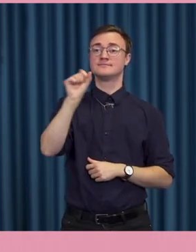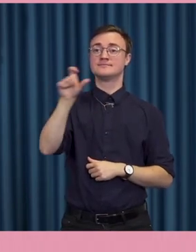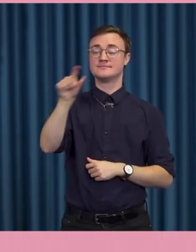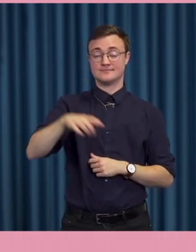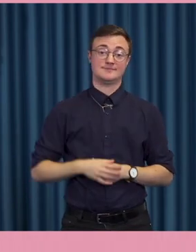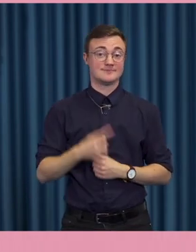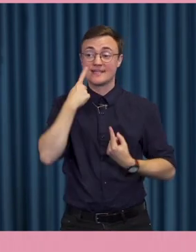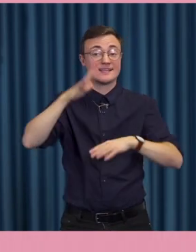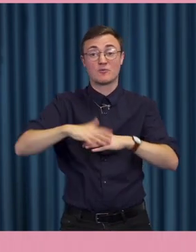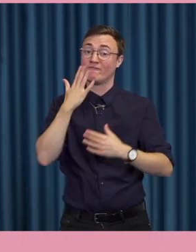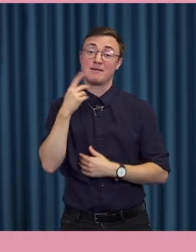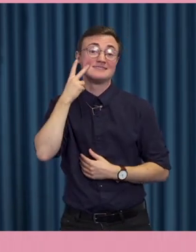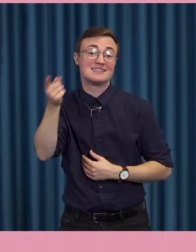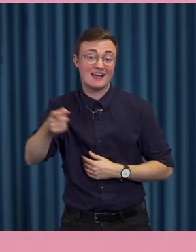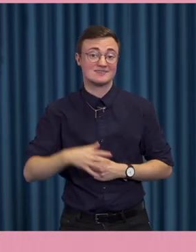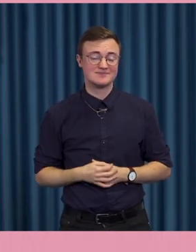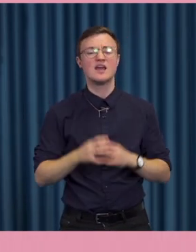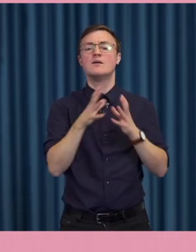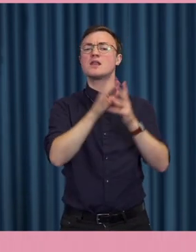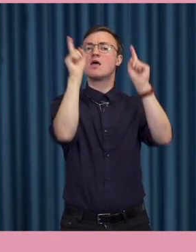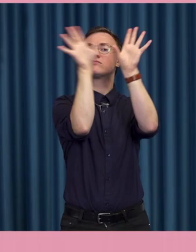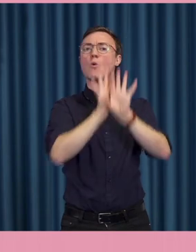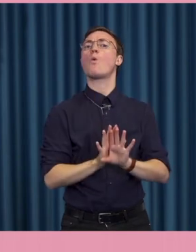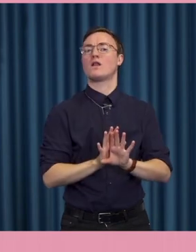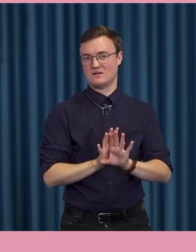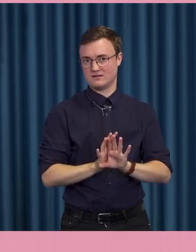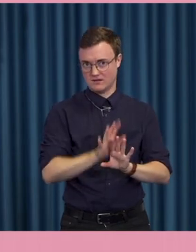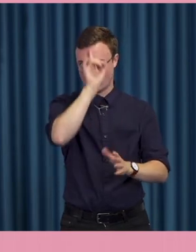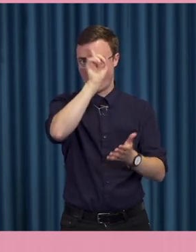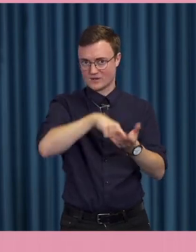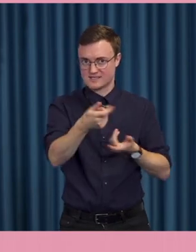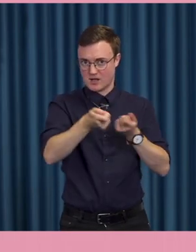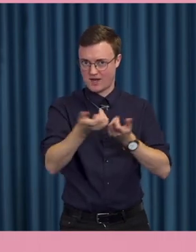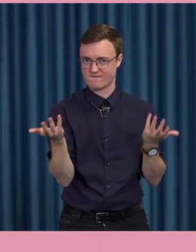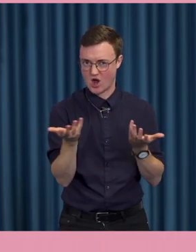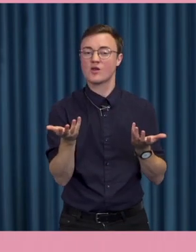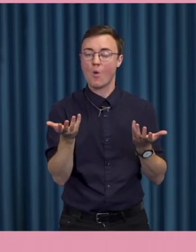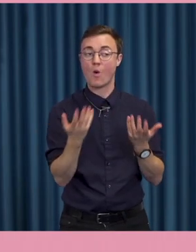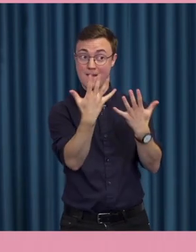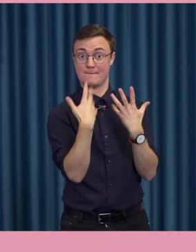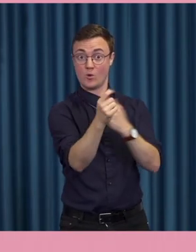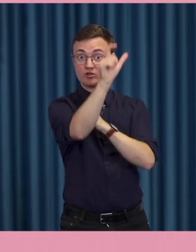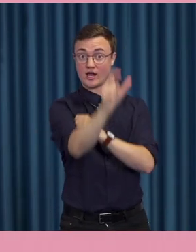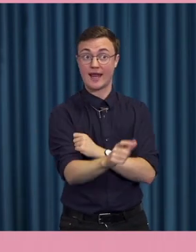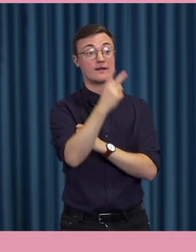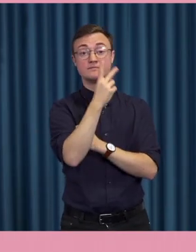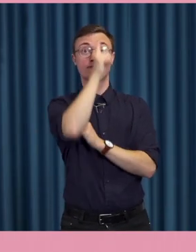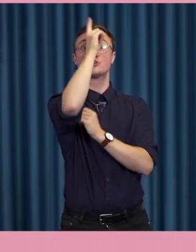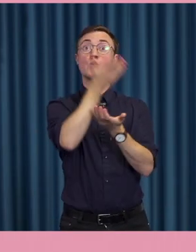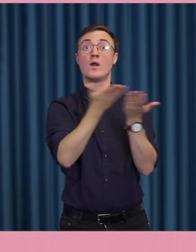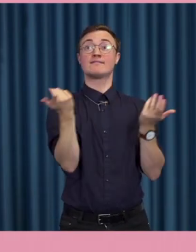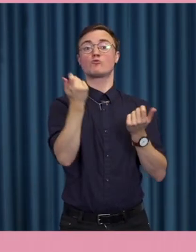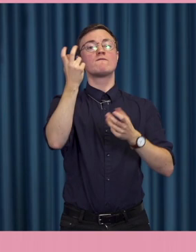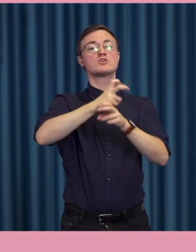utmärkande för dold åsiktsmanipulering det är att det sker i det fördolda. Att mottagaren inser inte ens att ens världsbild påverkas.